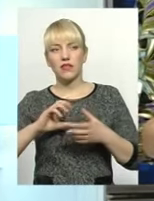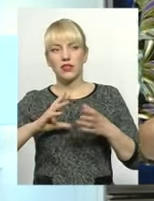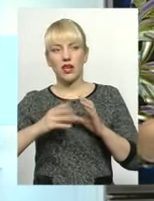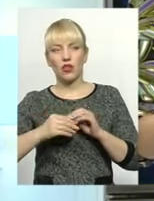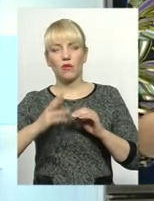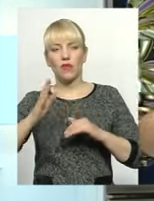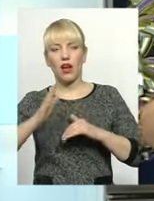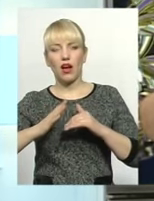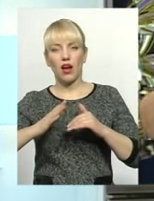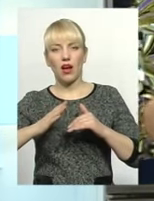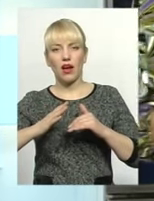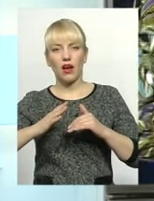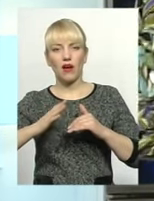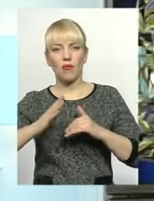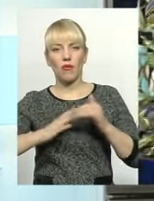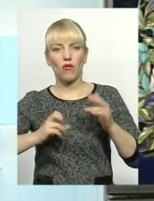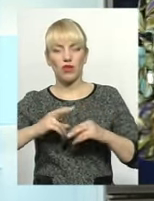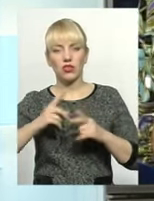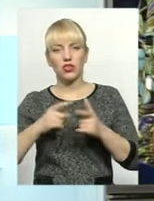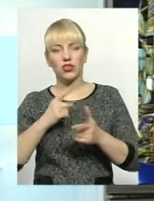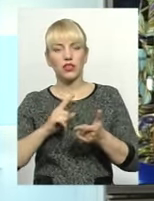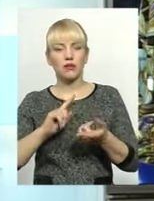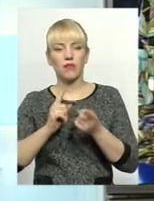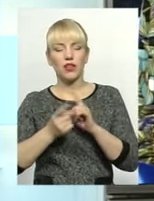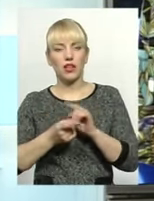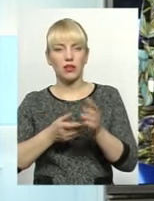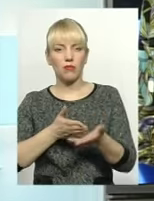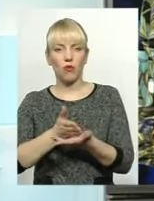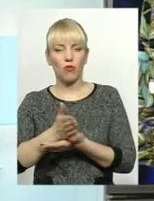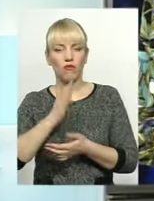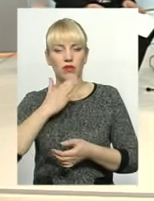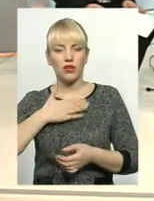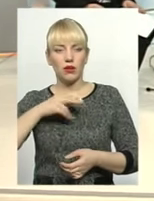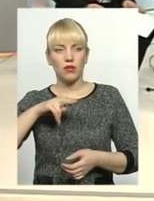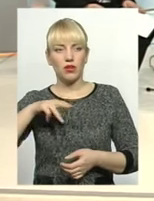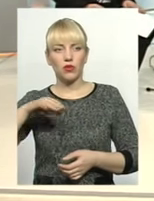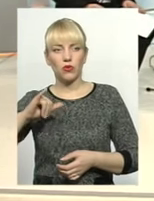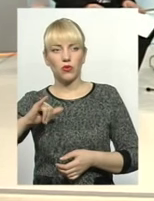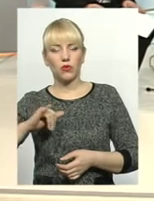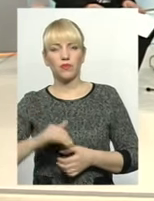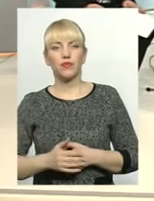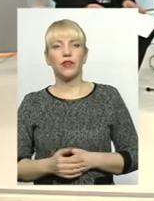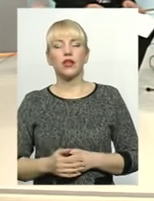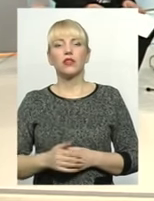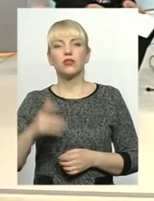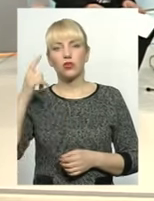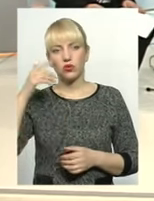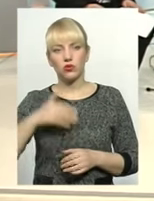професій, чи змінилася спрямованість наших закладів профтехосвіт? Зрозуміло, що